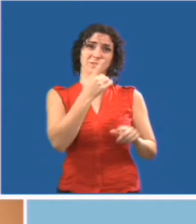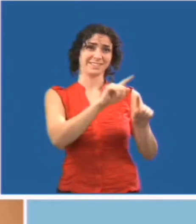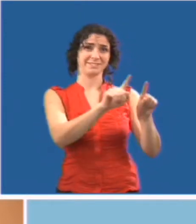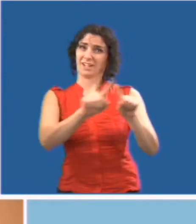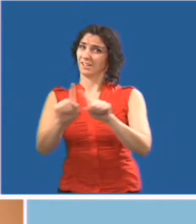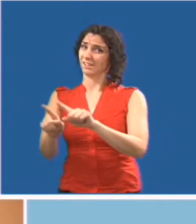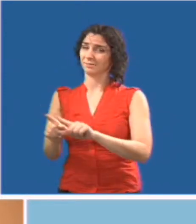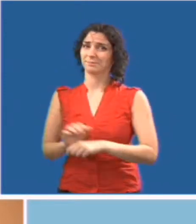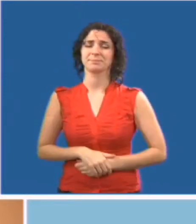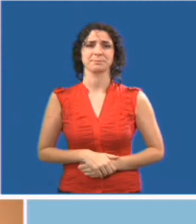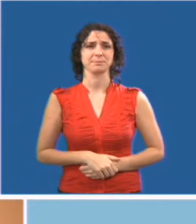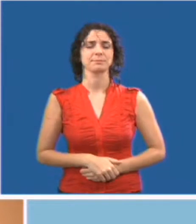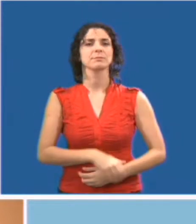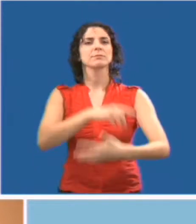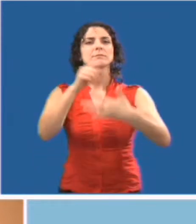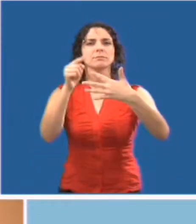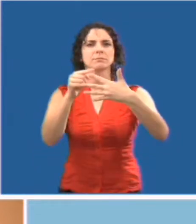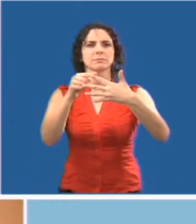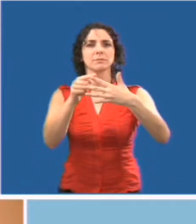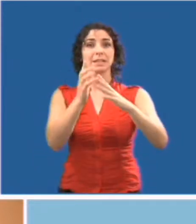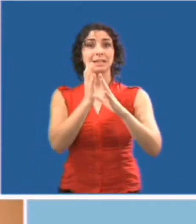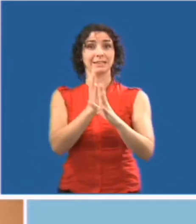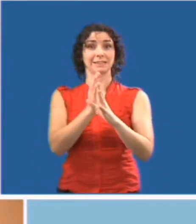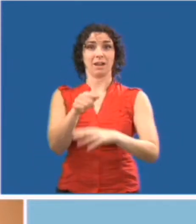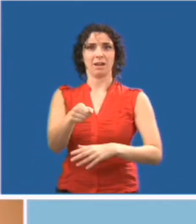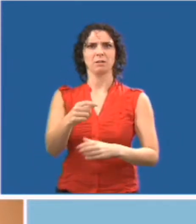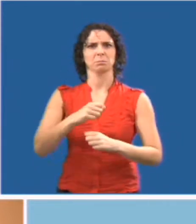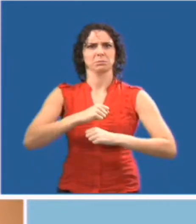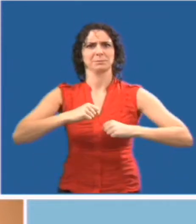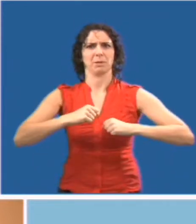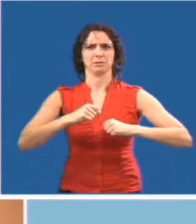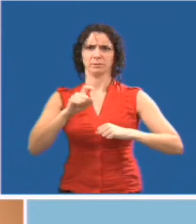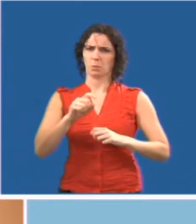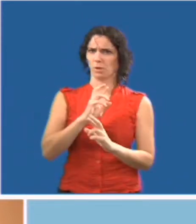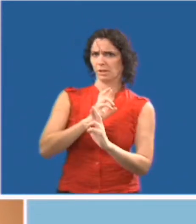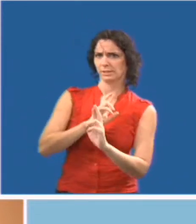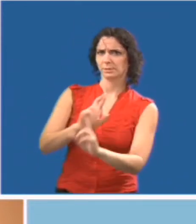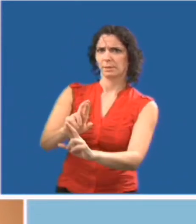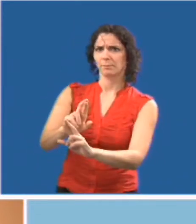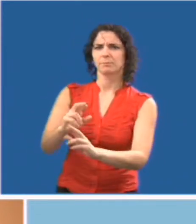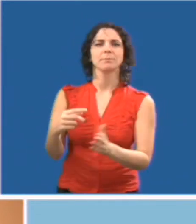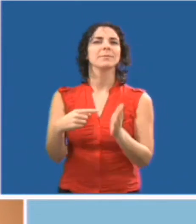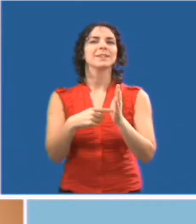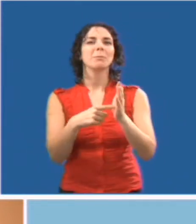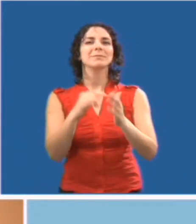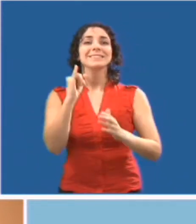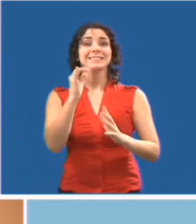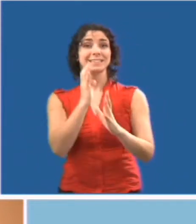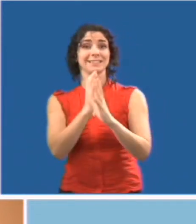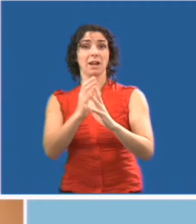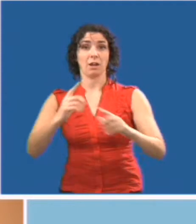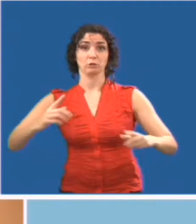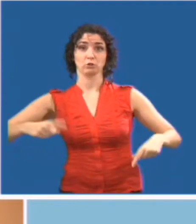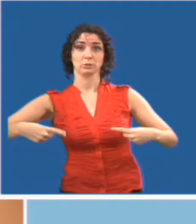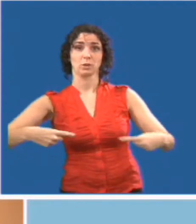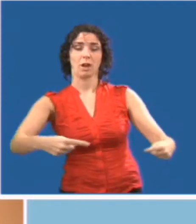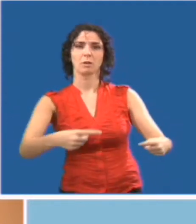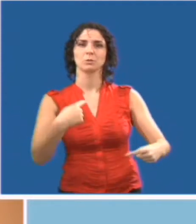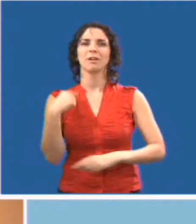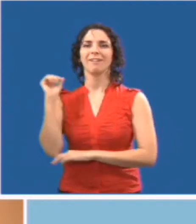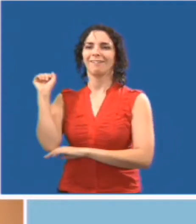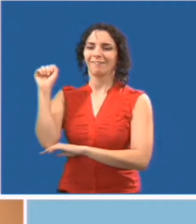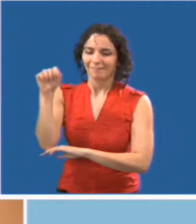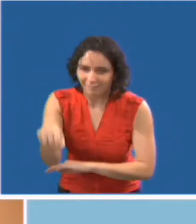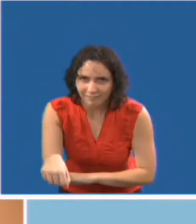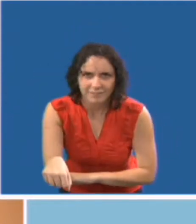Ne vous penchez pas sur eux ou sur leur appareil d'assistance, dans ce cas-ci un fauteuil roulant. Assurez-vous que